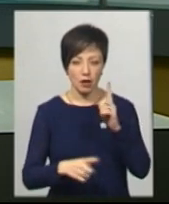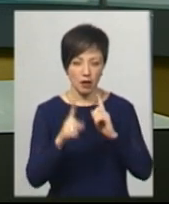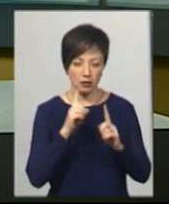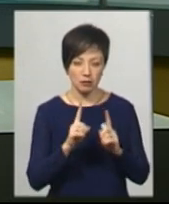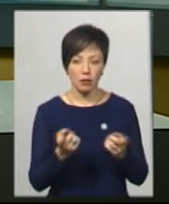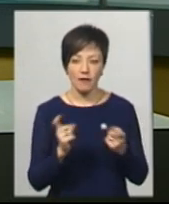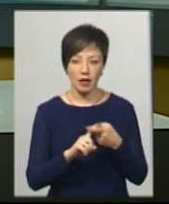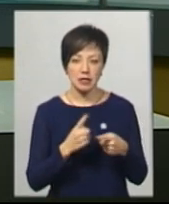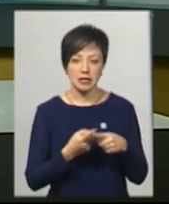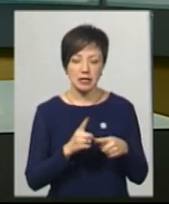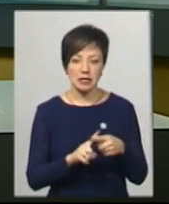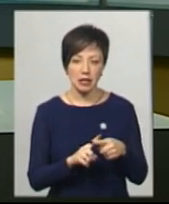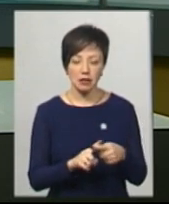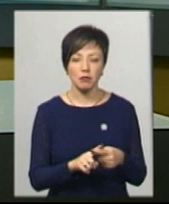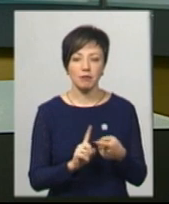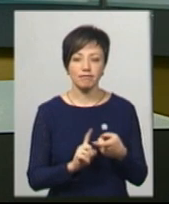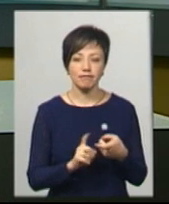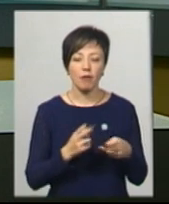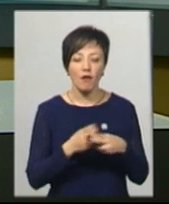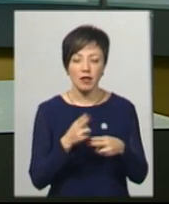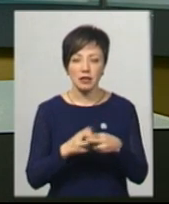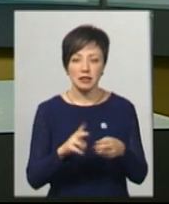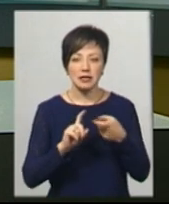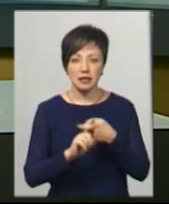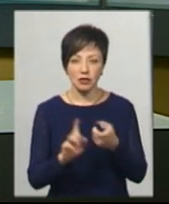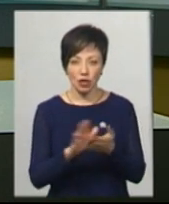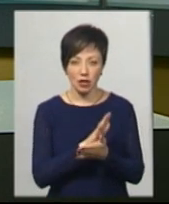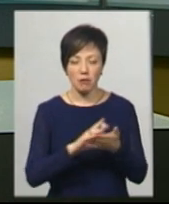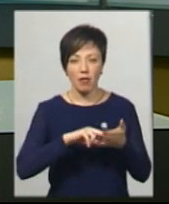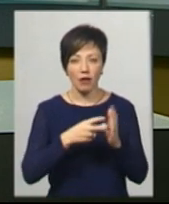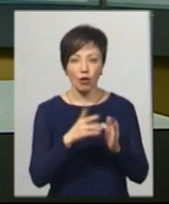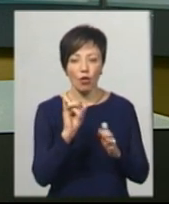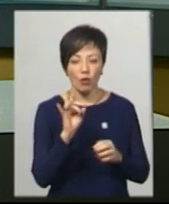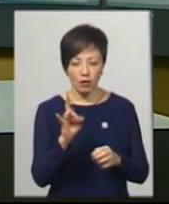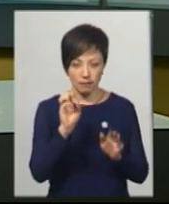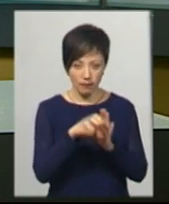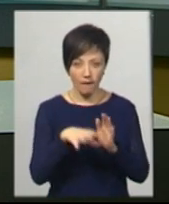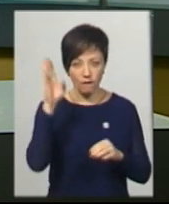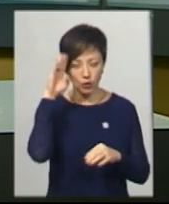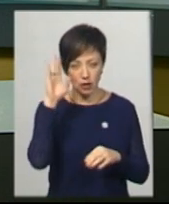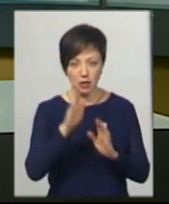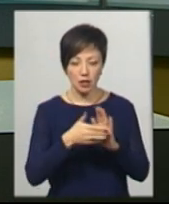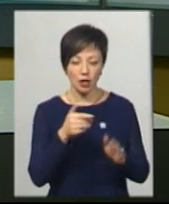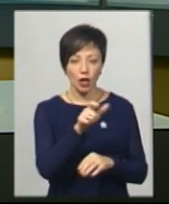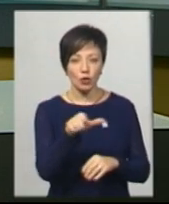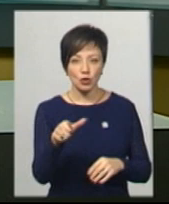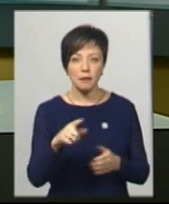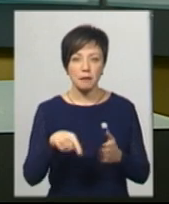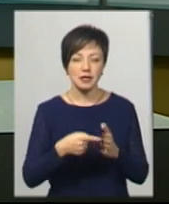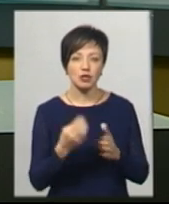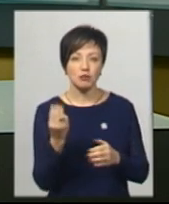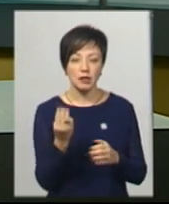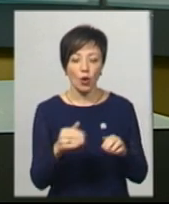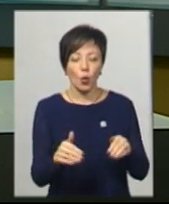Пов'язано це із профілактичним знезараженням керениць. Це планове хлорування води, додає Наталія Драпуля і закликає жителів Шепетівки